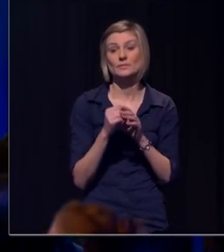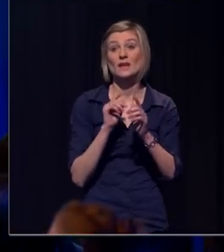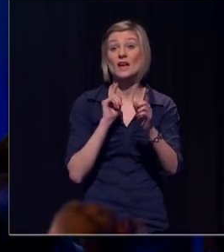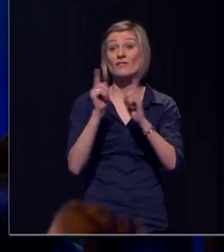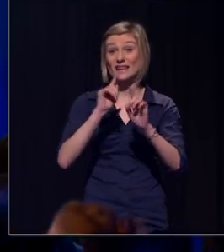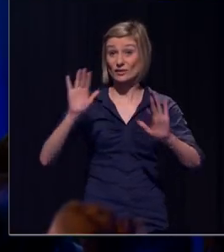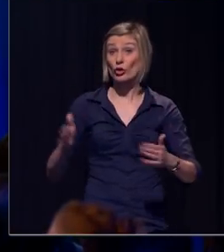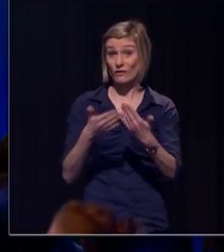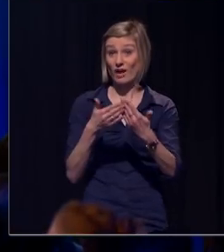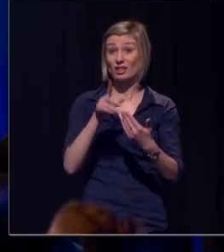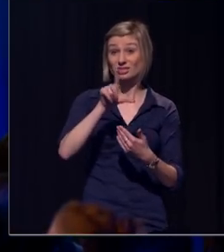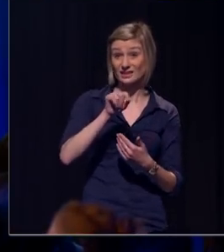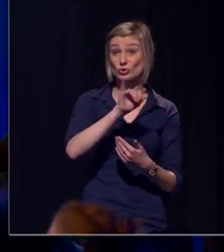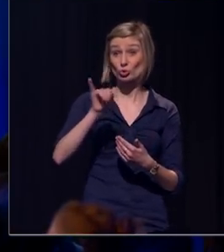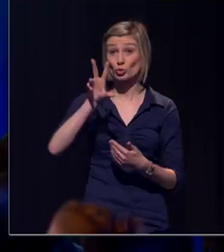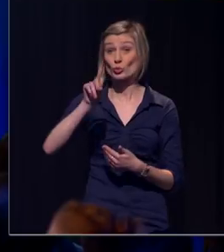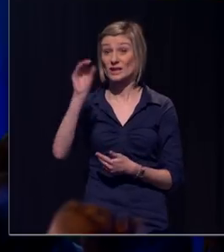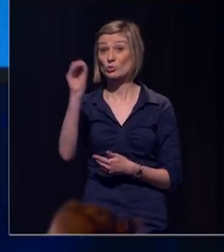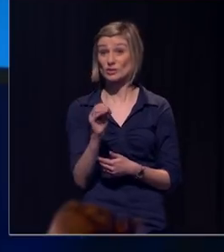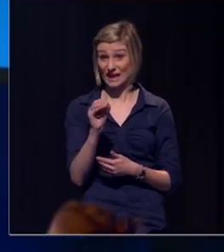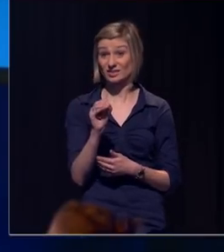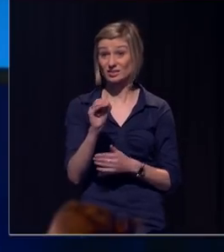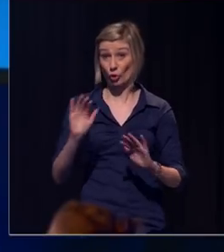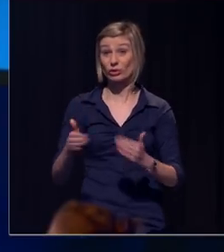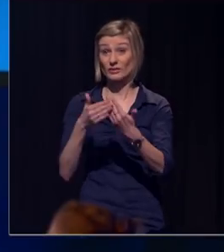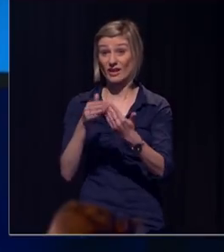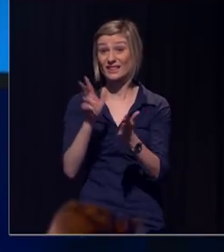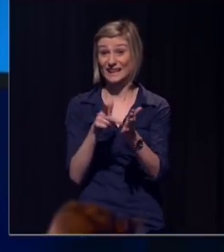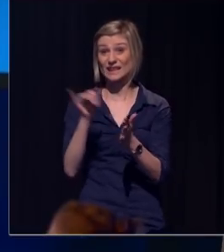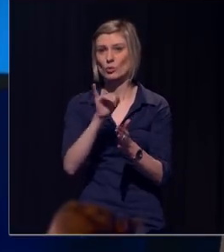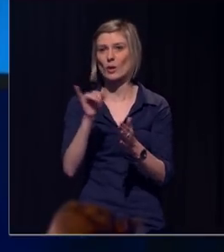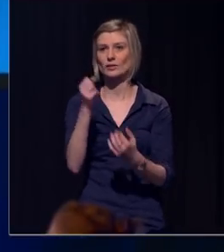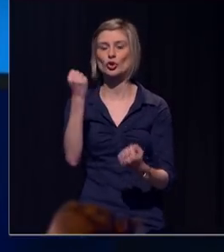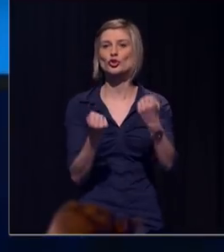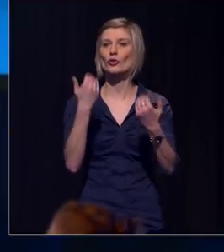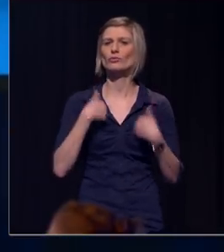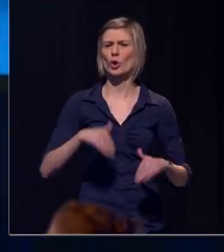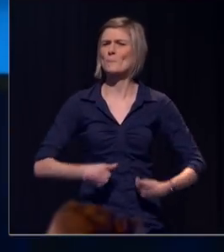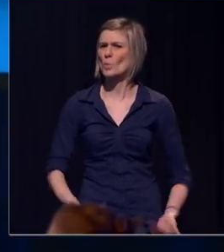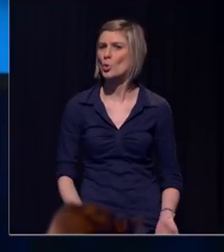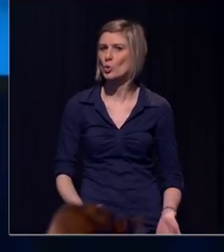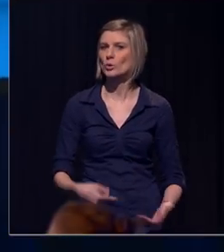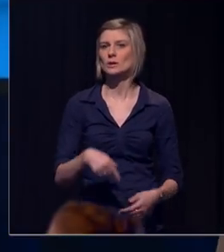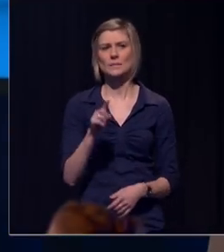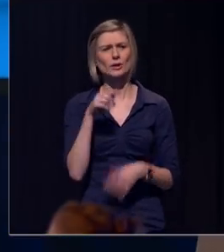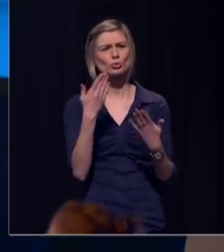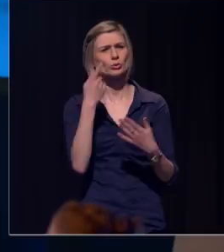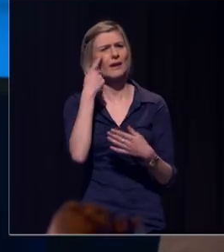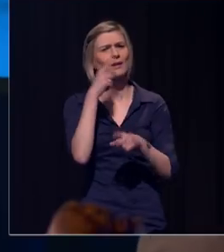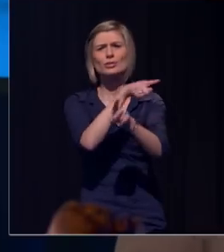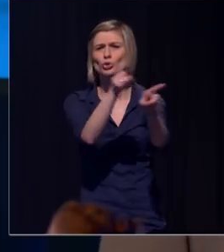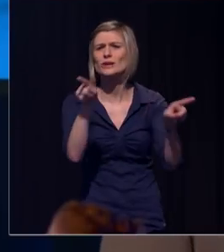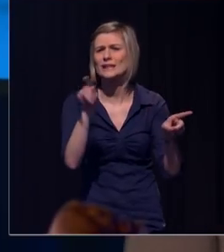verkeersongevallen zijn vaak te wijten aan vermoeide chauffeurs. Maar laten we vooral even de proef op de som nemen in deze zaal.